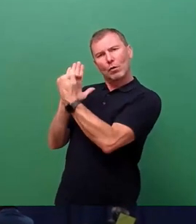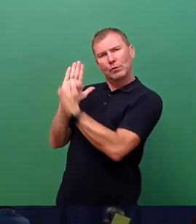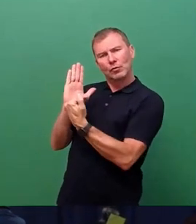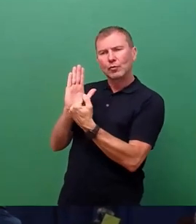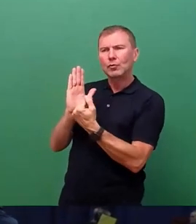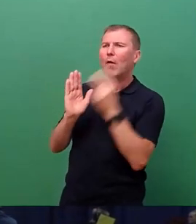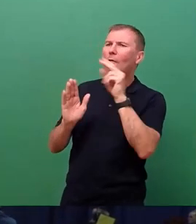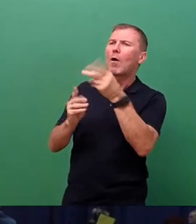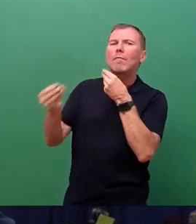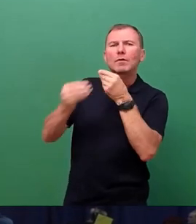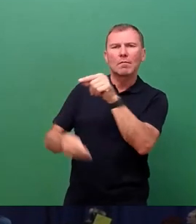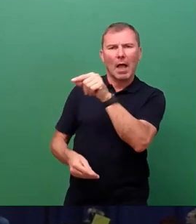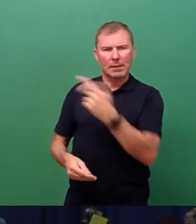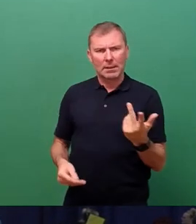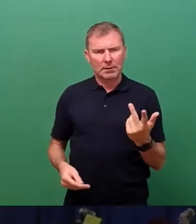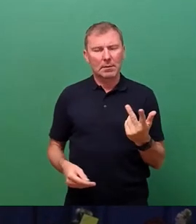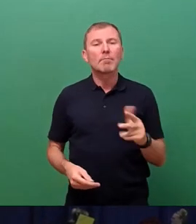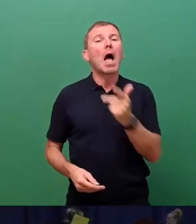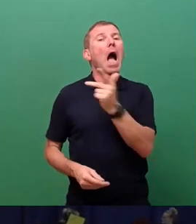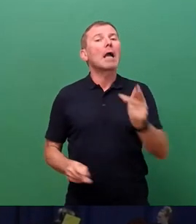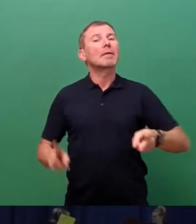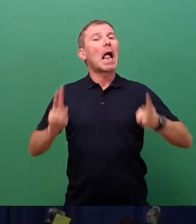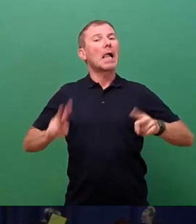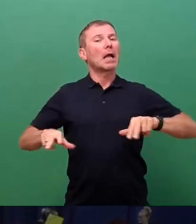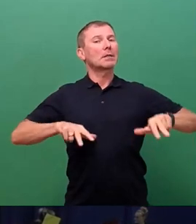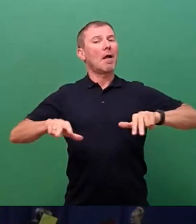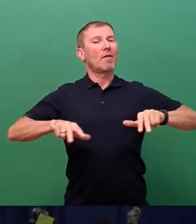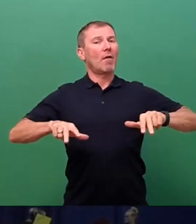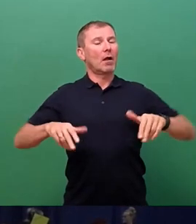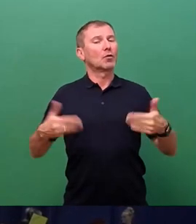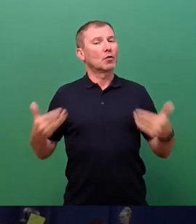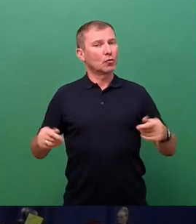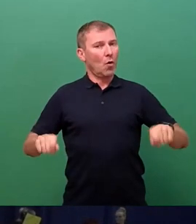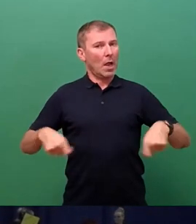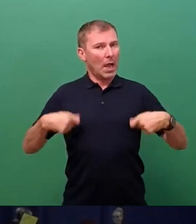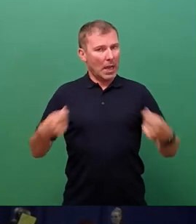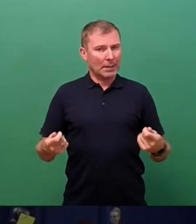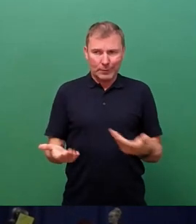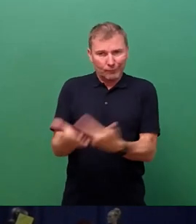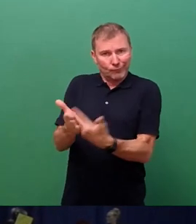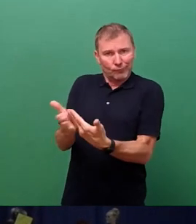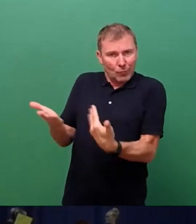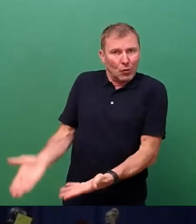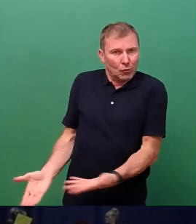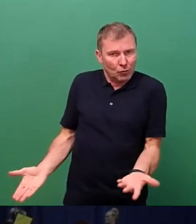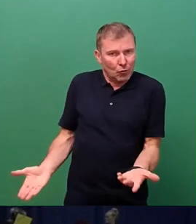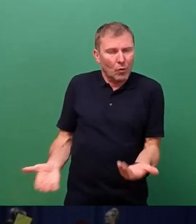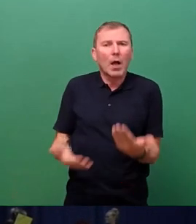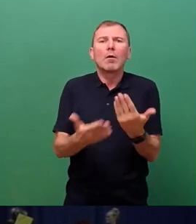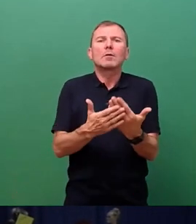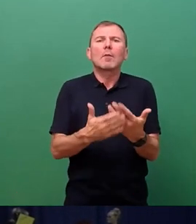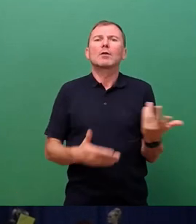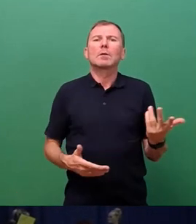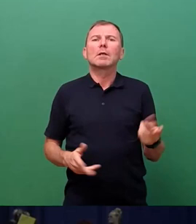obwohl das kartellrechtliche Verfahren ja so ausgegangen ist, wie es ausgegangen ist, hat zum Beispiel die Stadt